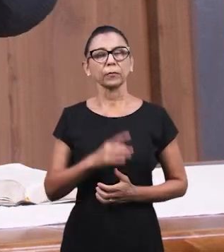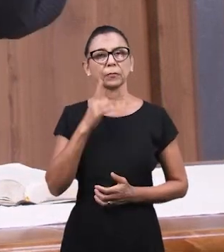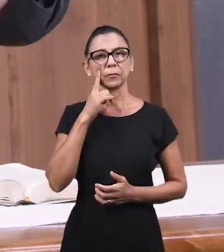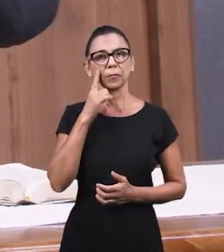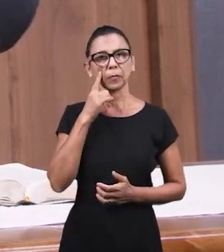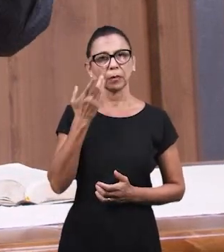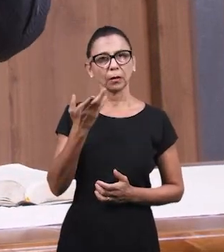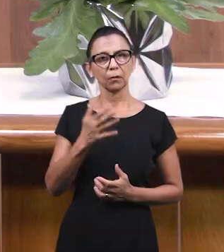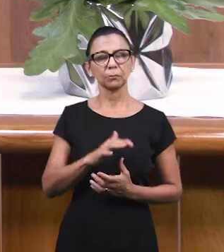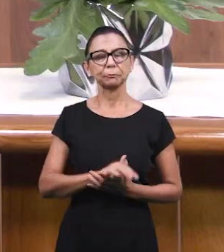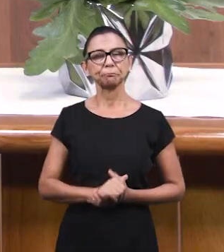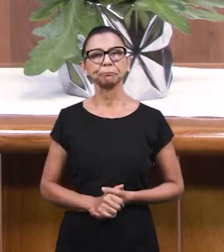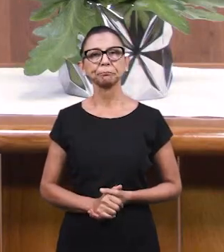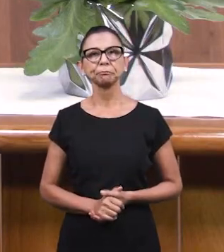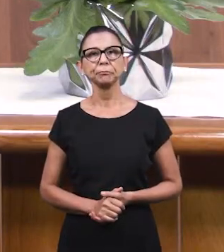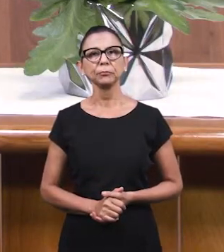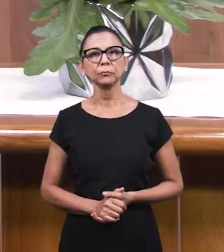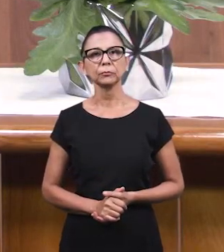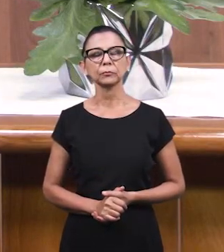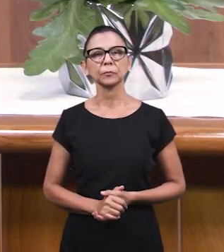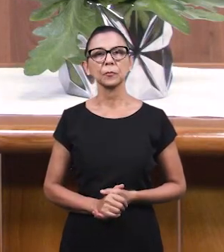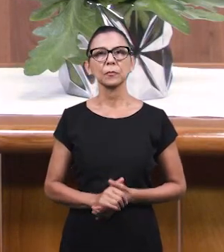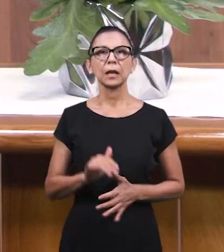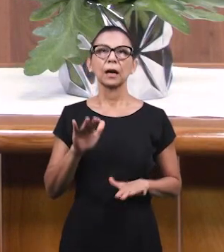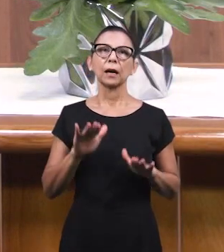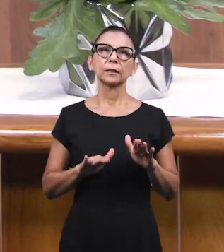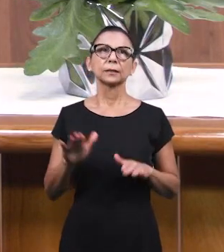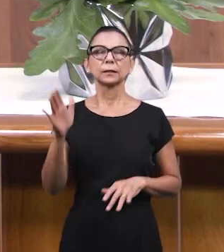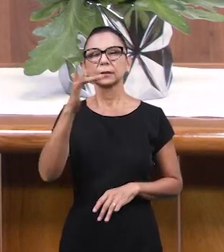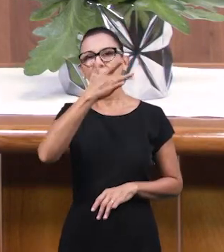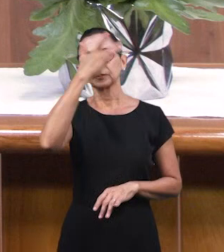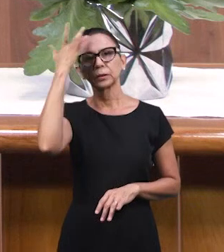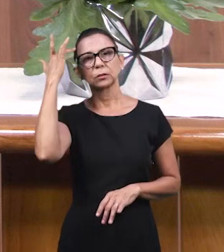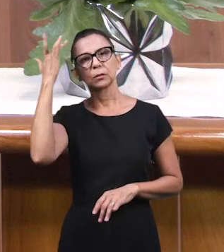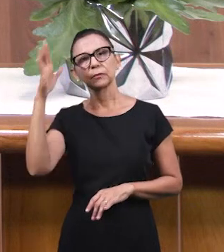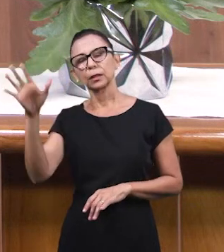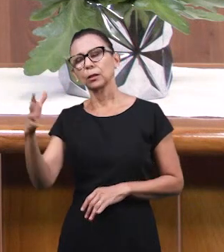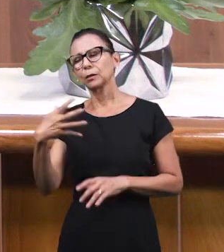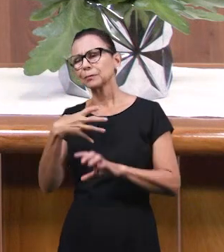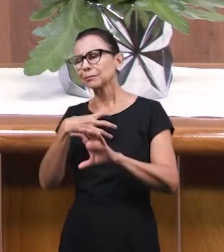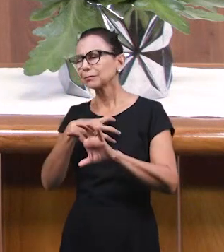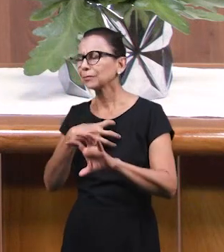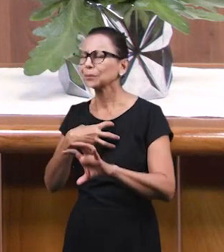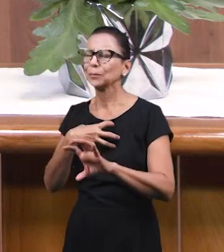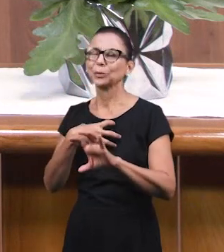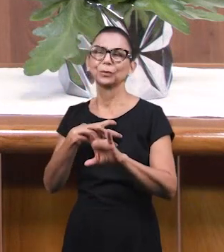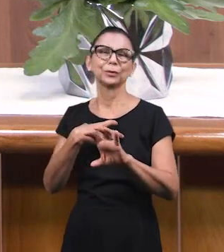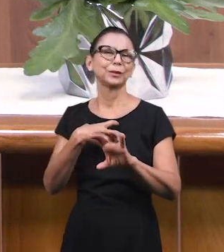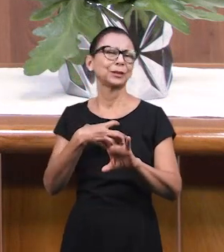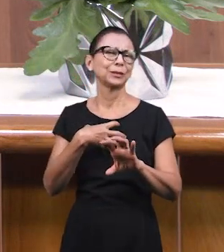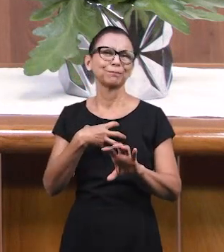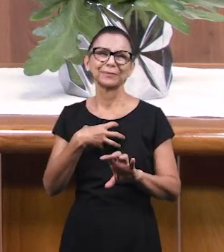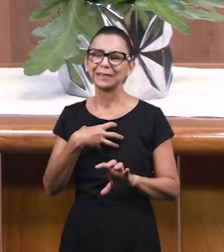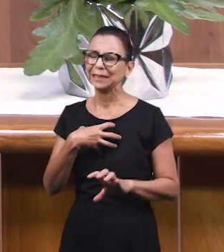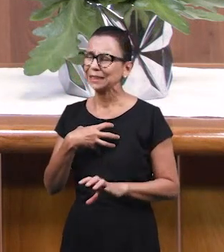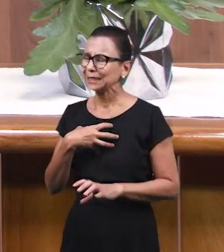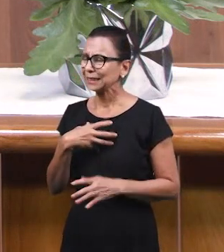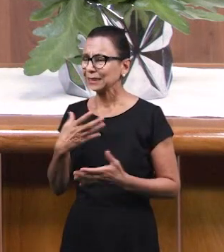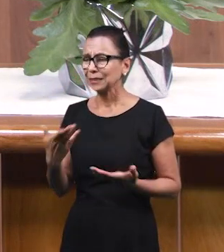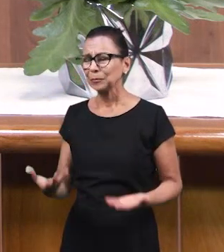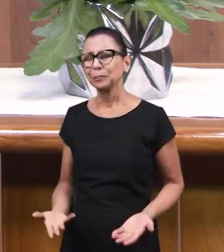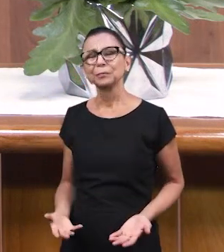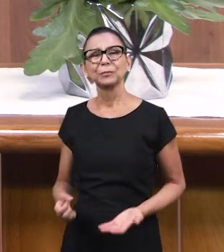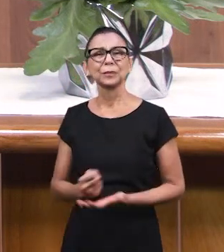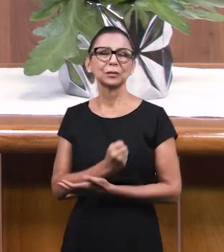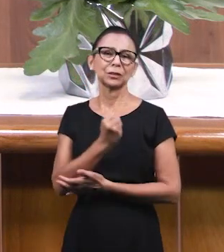сейчас. Да, у каждого есть своя форма. Но мы делаем некоторые замечания. Некто подходит – прости, я не